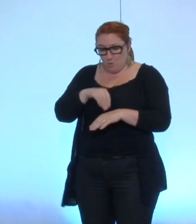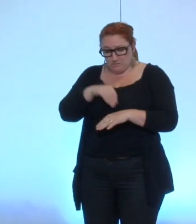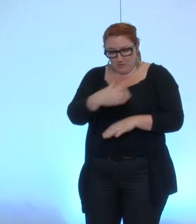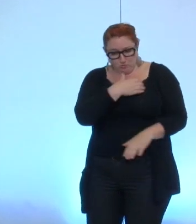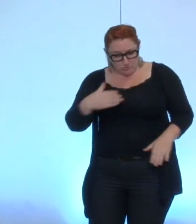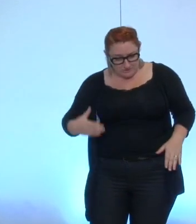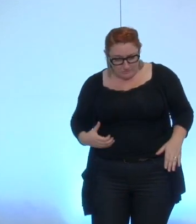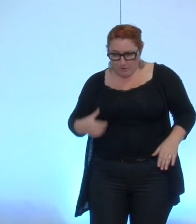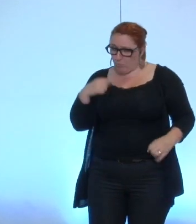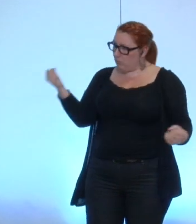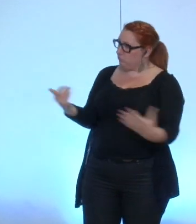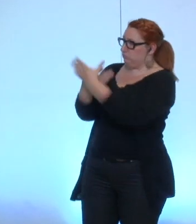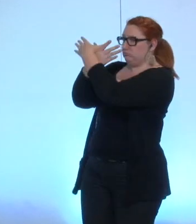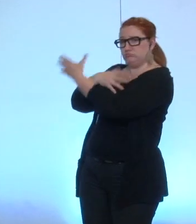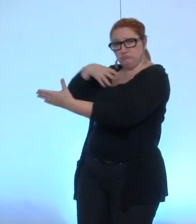communautaire